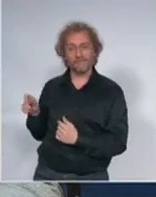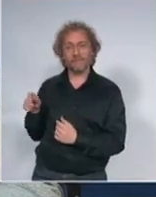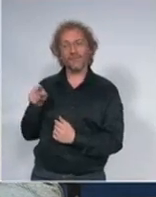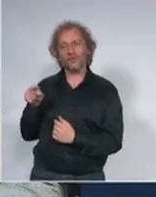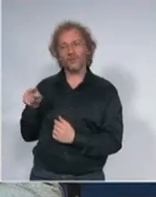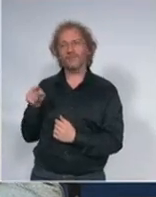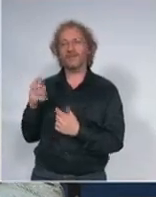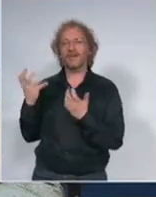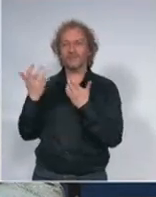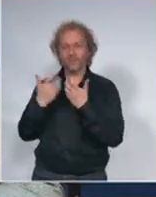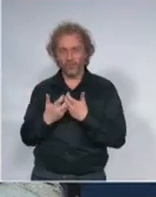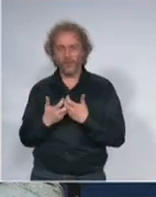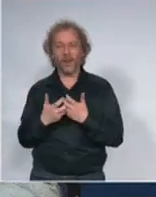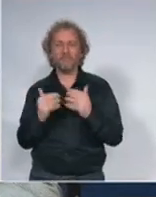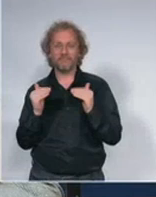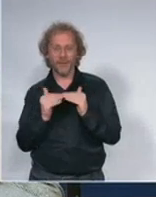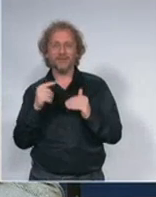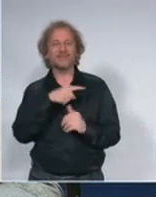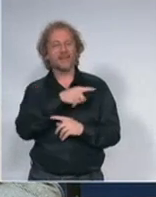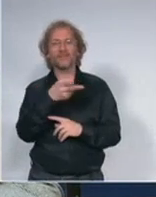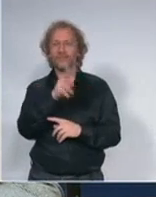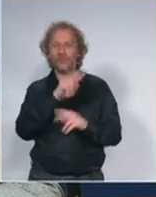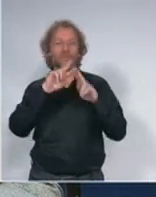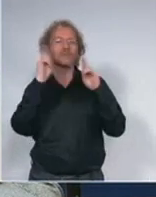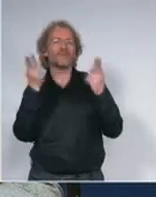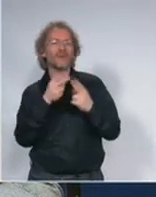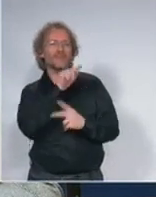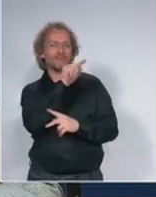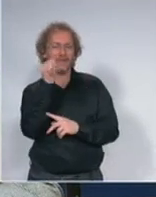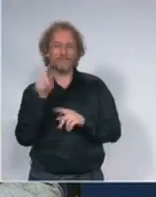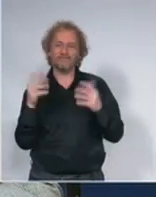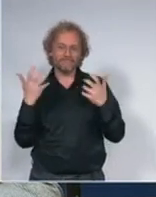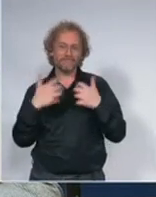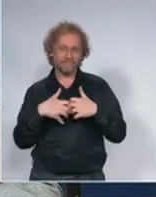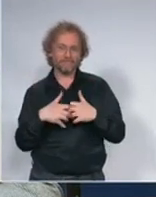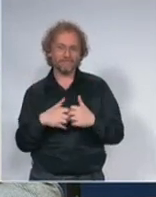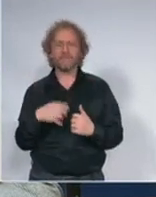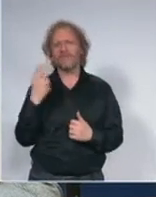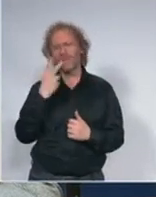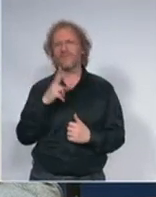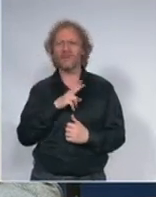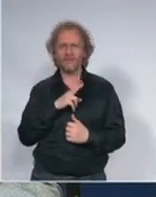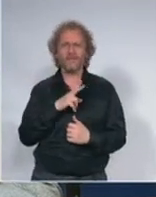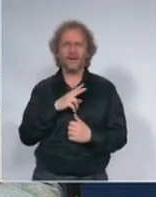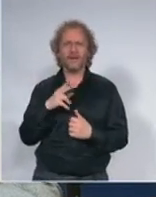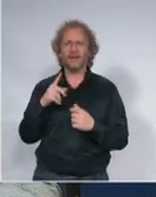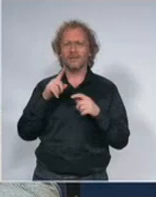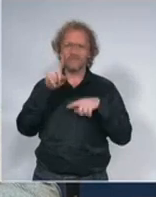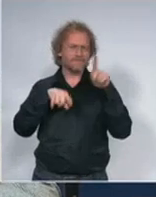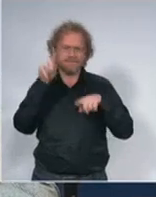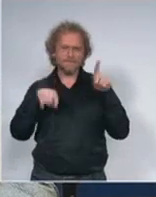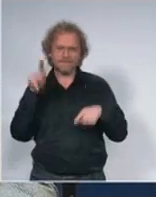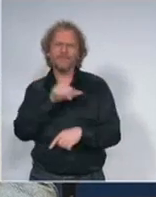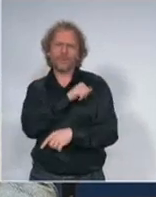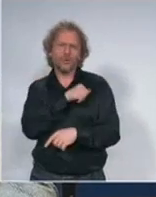na distribuciju obolevanja i drugim delovima sveta mada napominjem ima svih uzrasnih grupa što nam apsolutno kaže da smo